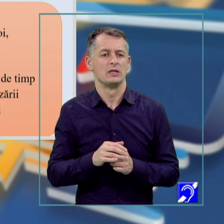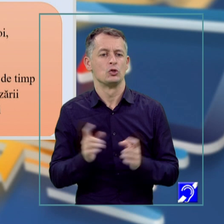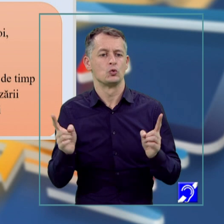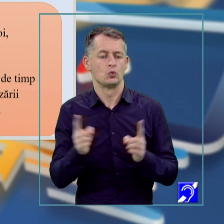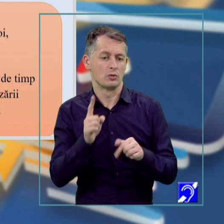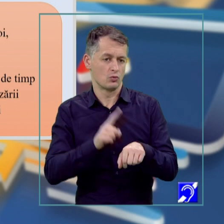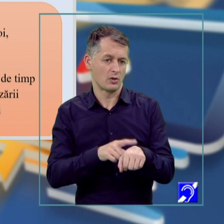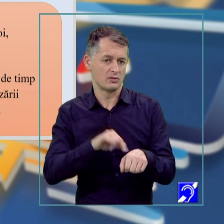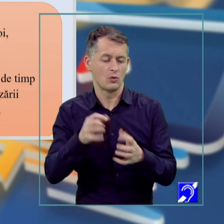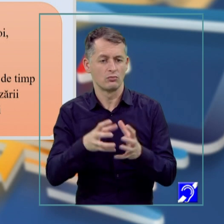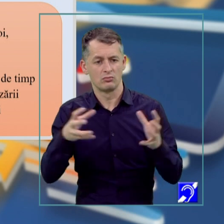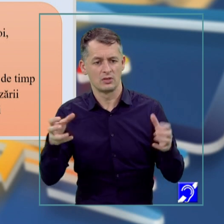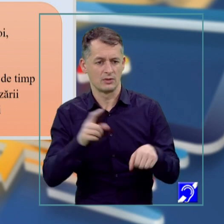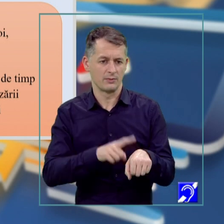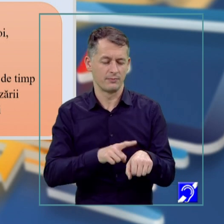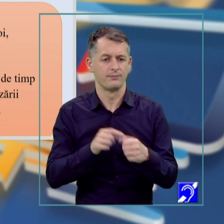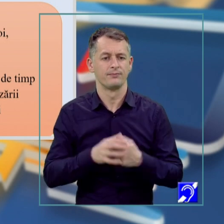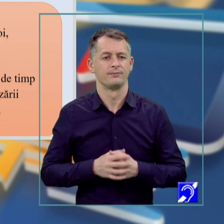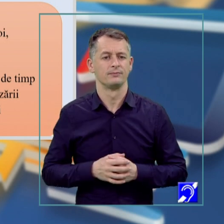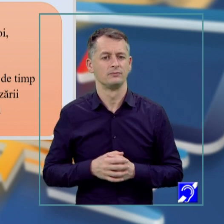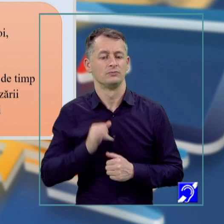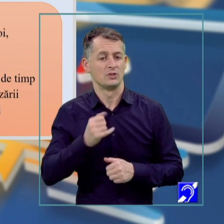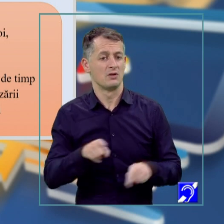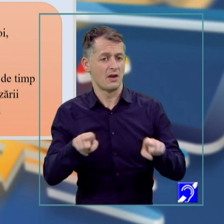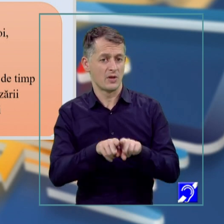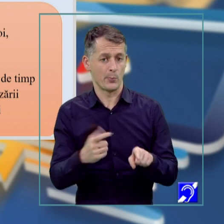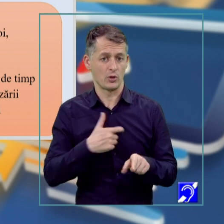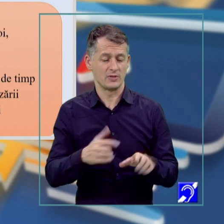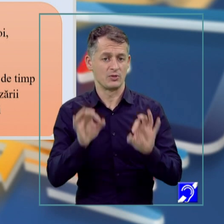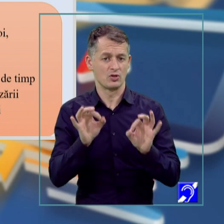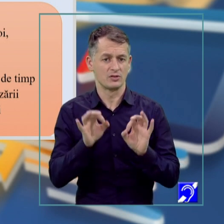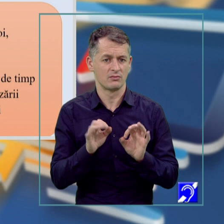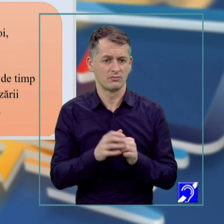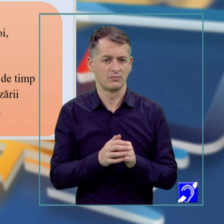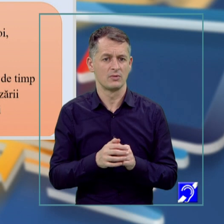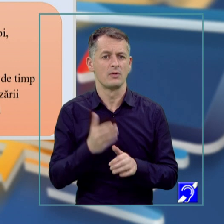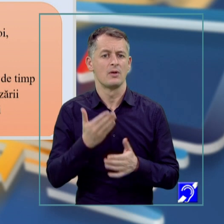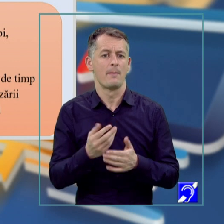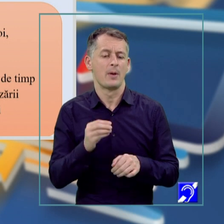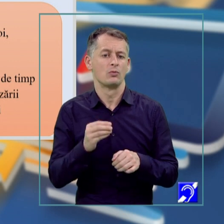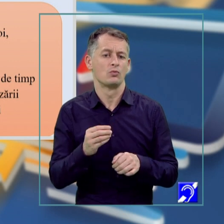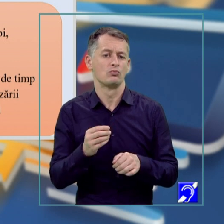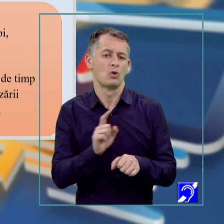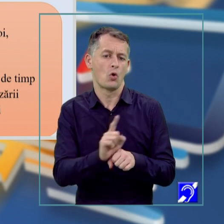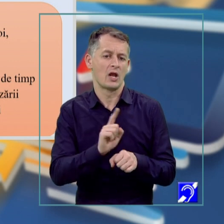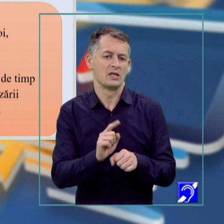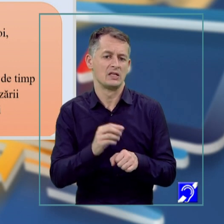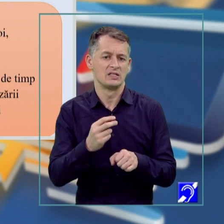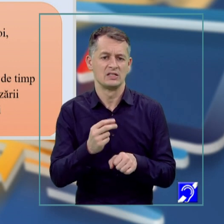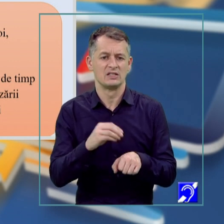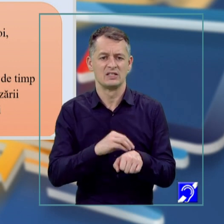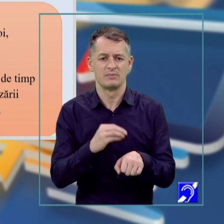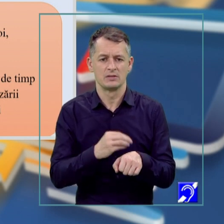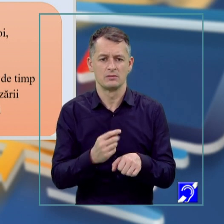lungă durată, reactualizare rapidă sau cu dificultăți. De asemenea, poți apară specializări la nivelul organelor de simț. Memoria vizuală,